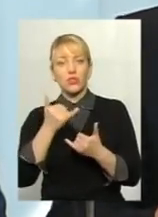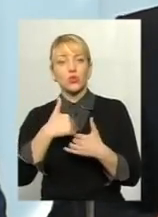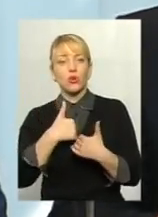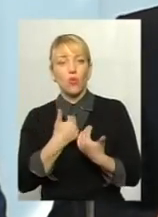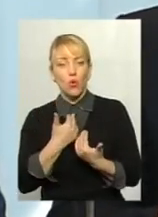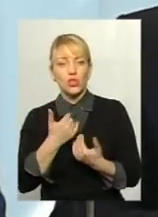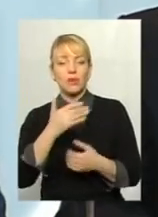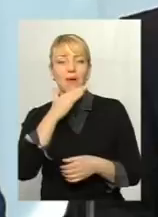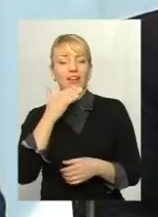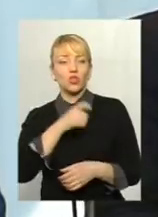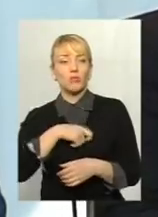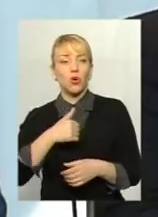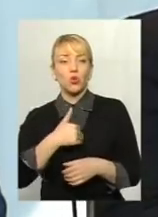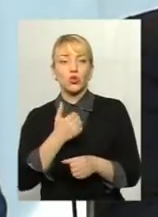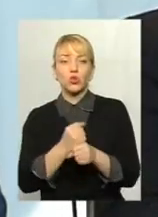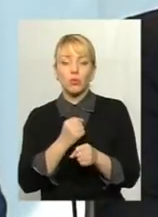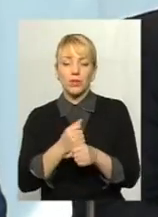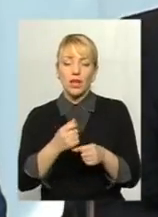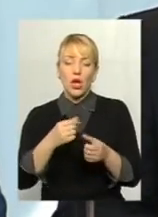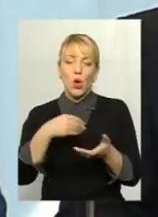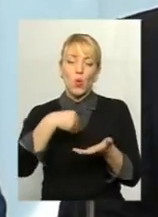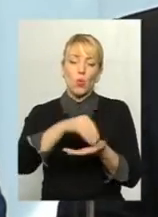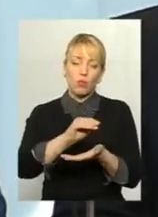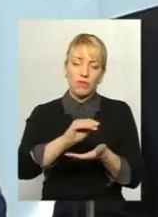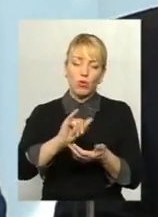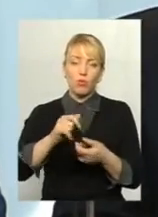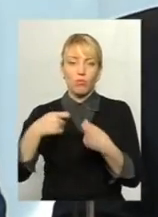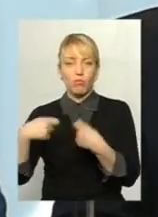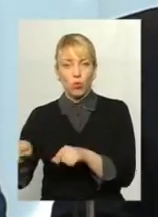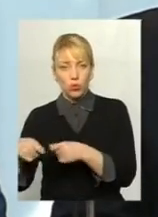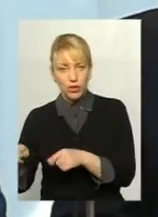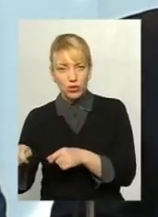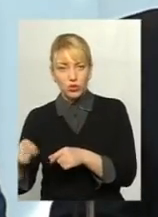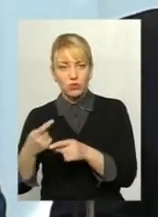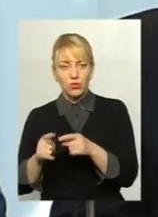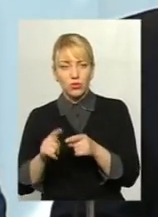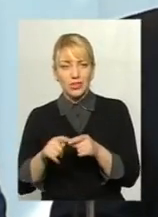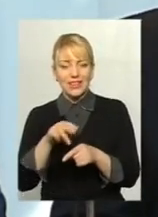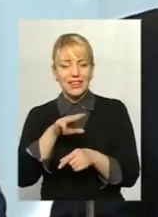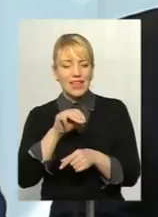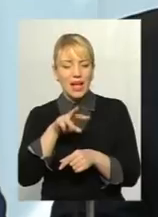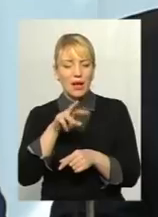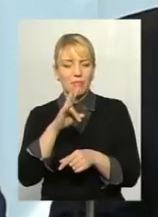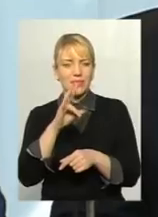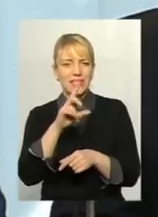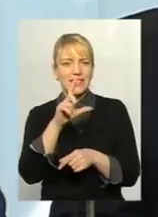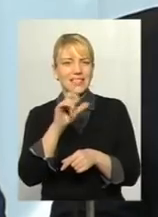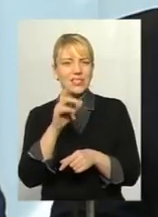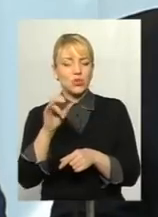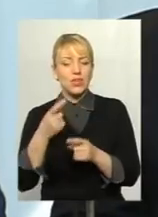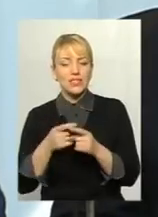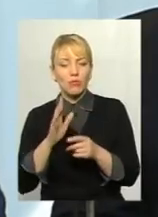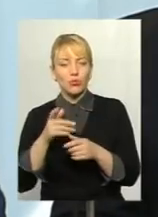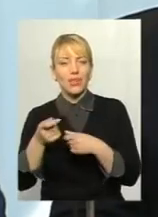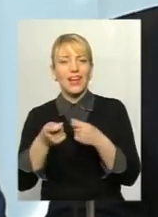зробити купівлю-продажу цього права мефітемзісу. І тут буде, дійсно, ринок землі, але по